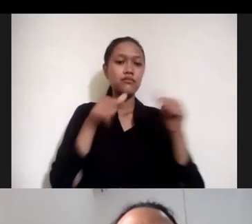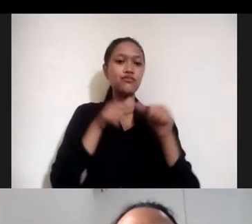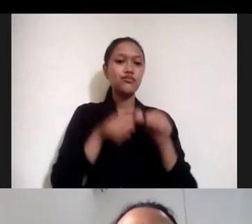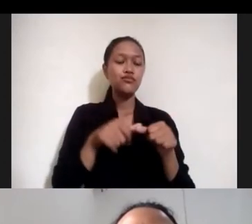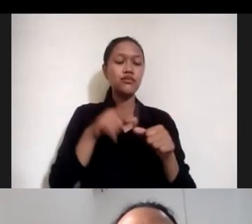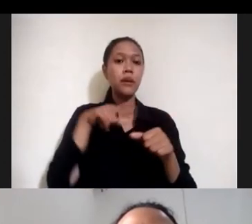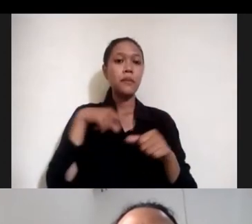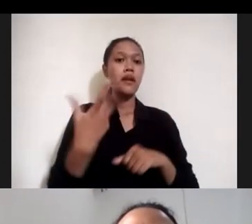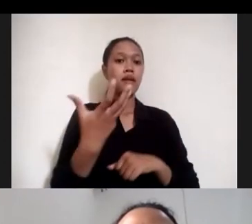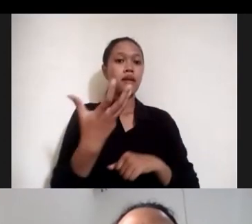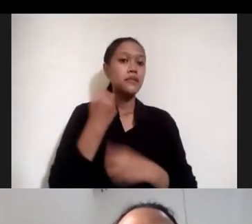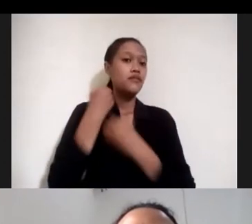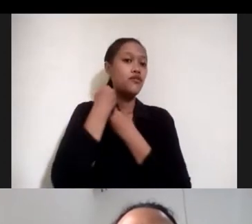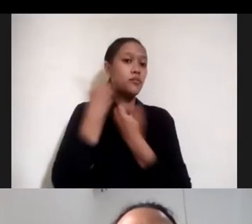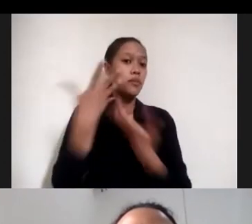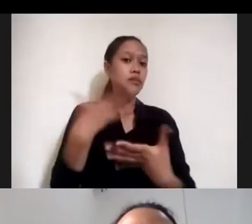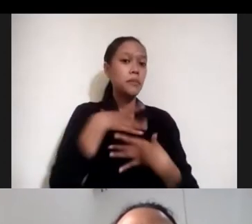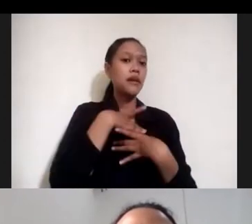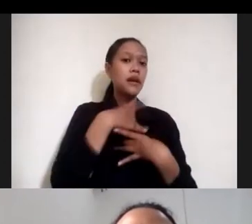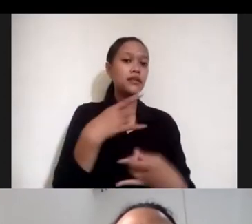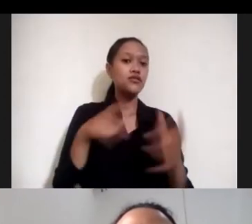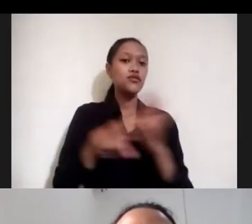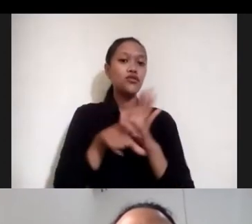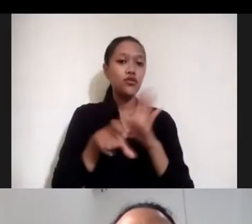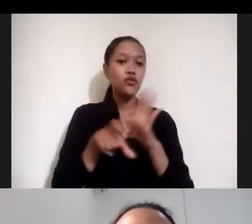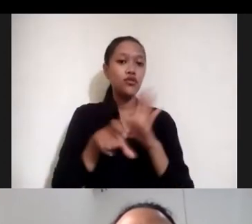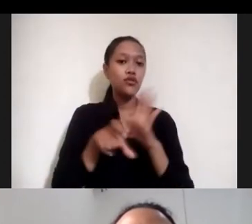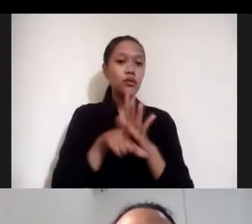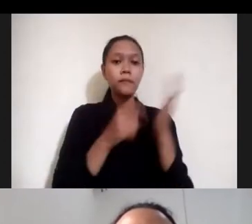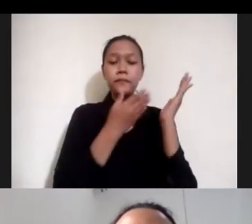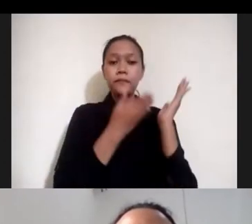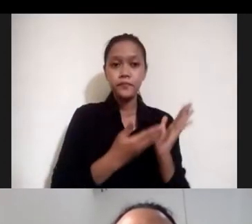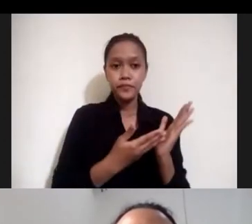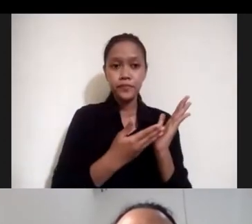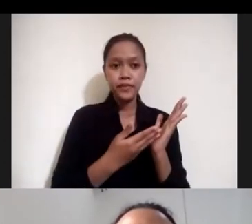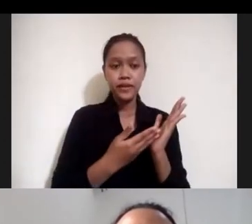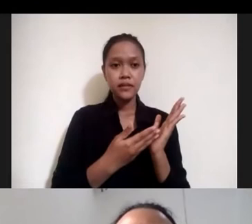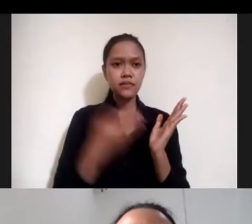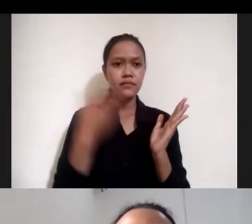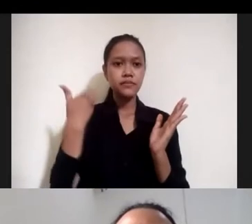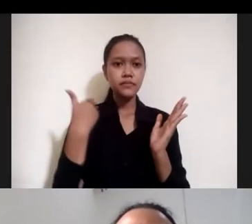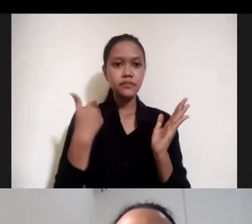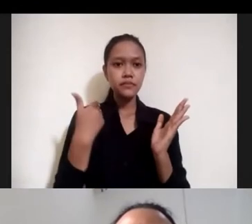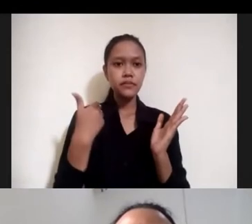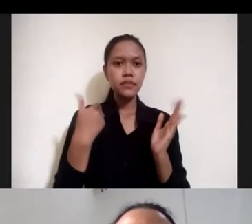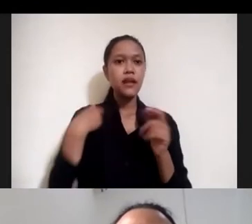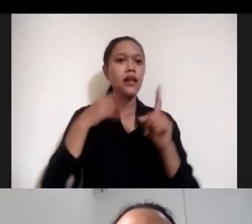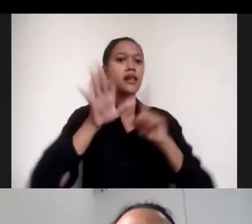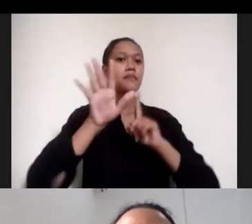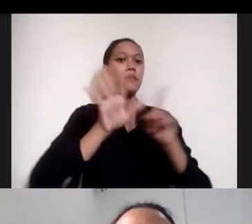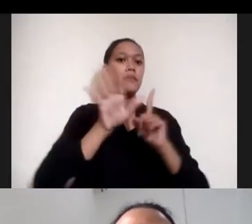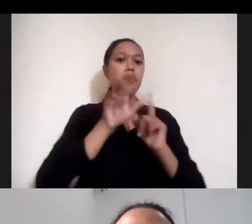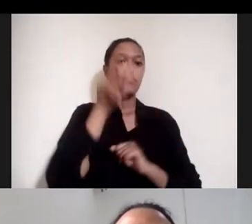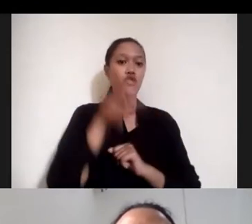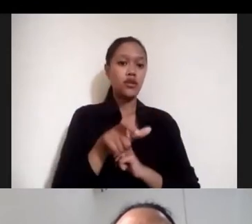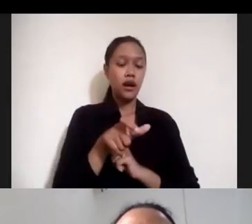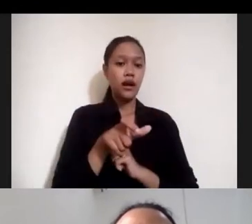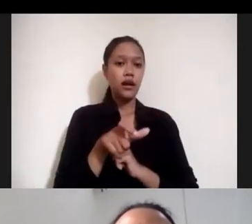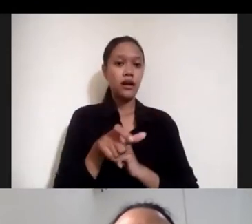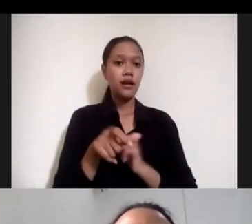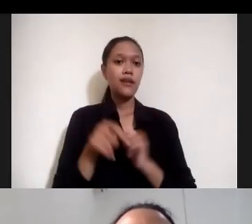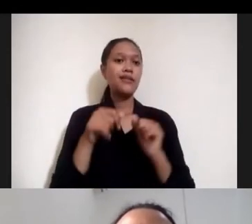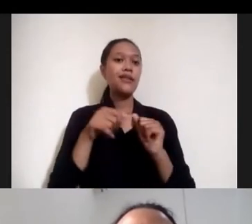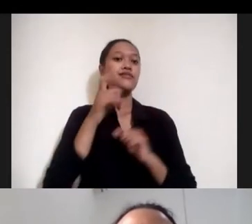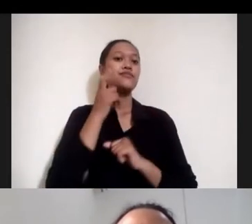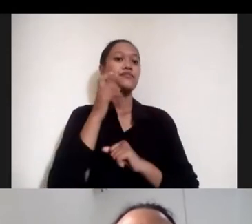informasi-informasi yang menarik misalnya ini dari disampaikan ada 15 orang yang kemudian pernah mencoba